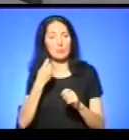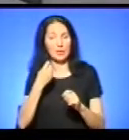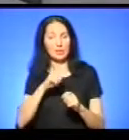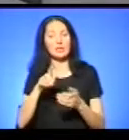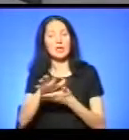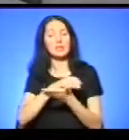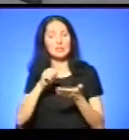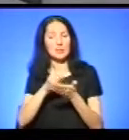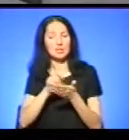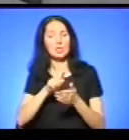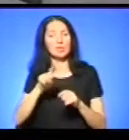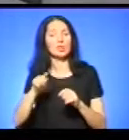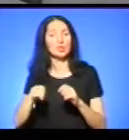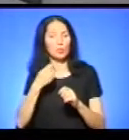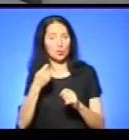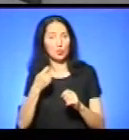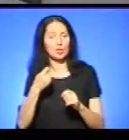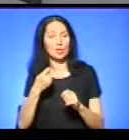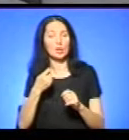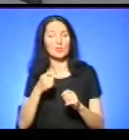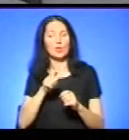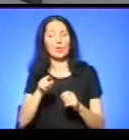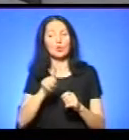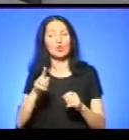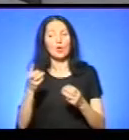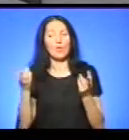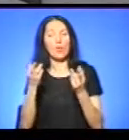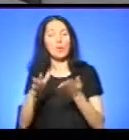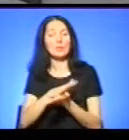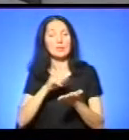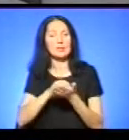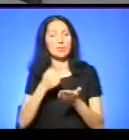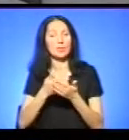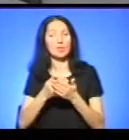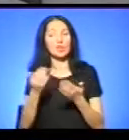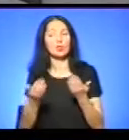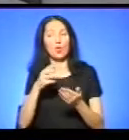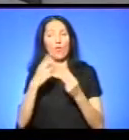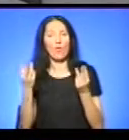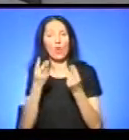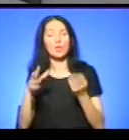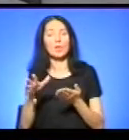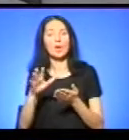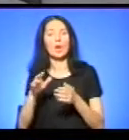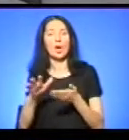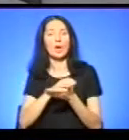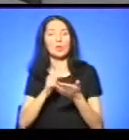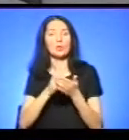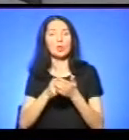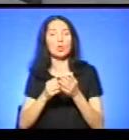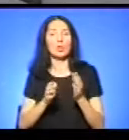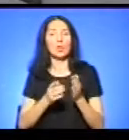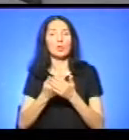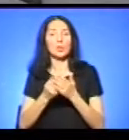пошкодження того, що вогонь знищить. Якщо він пошкодить, а це, як правило, буває, що трава заростає